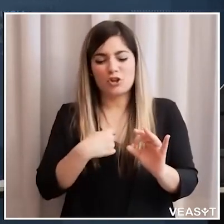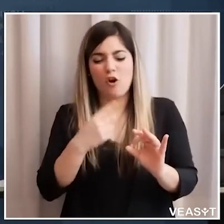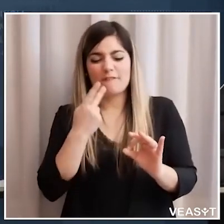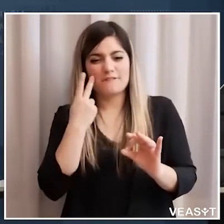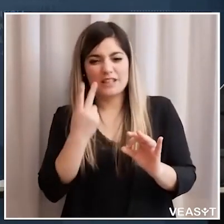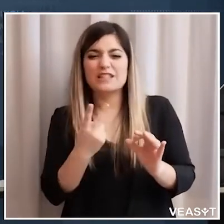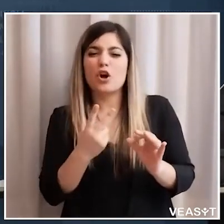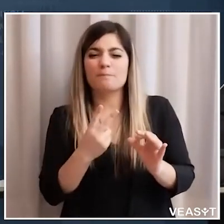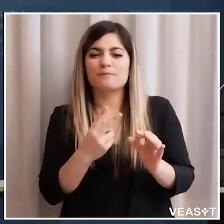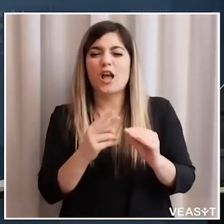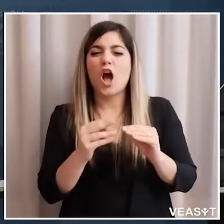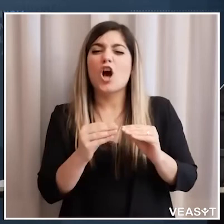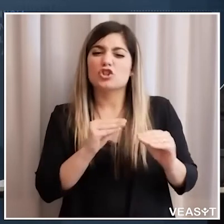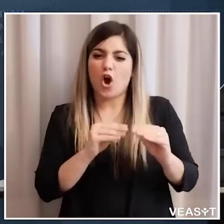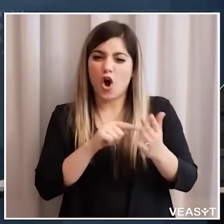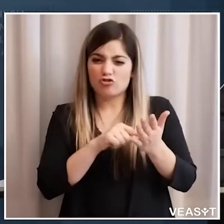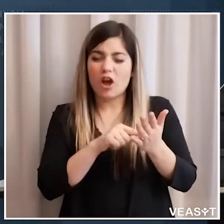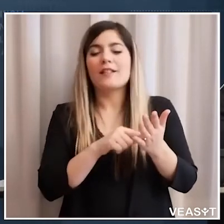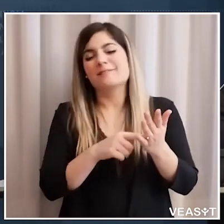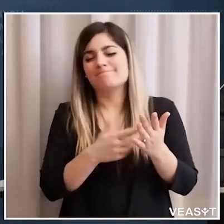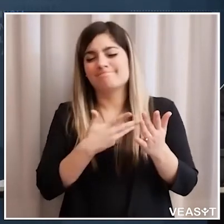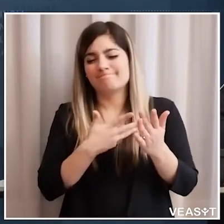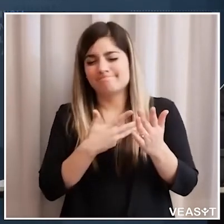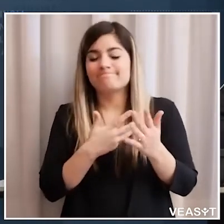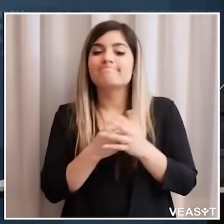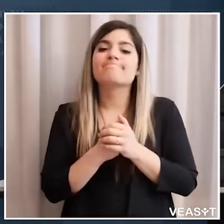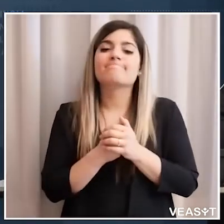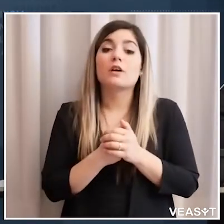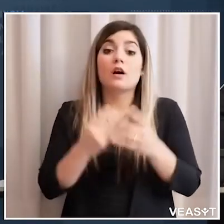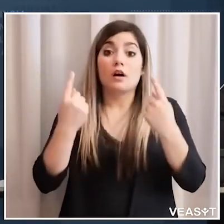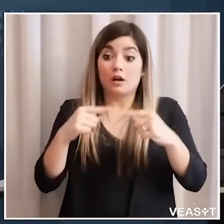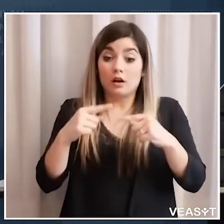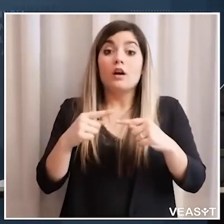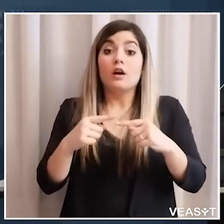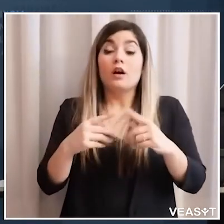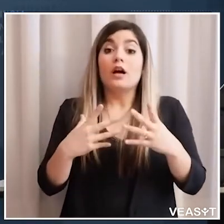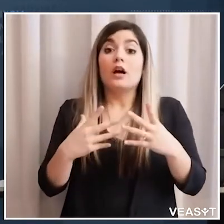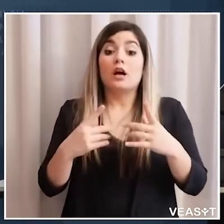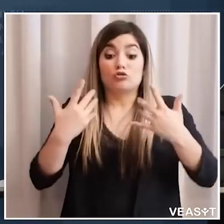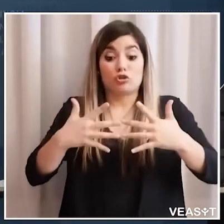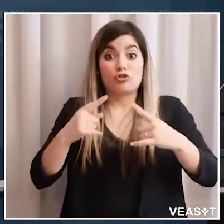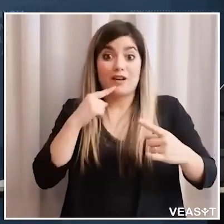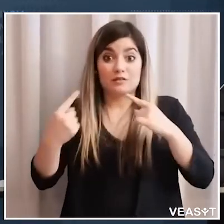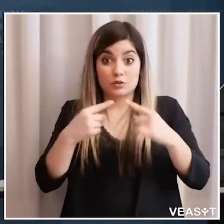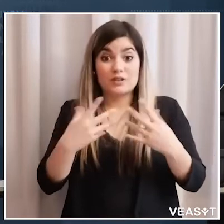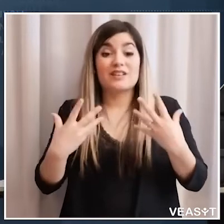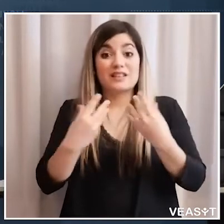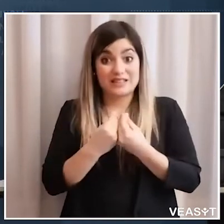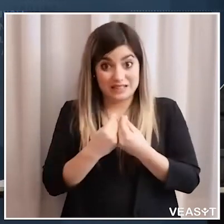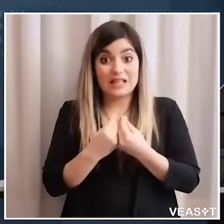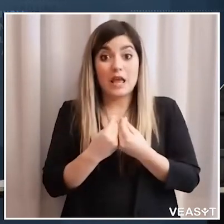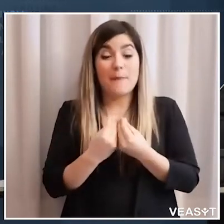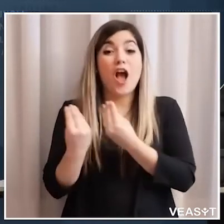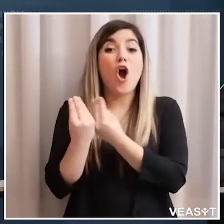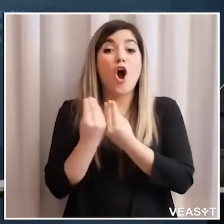sui social questo è un progetto condiviso con l'assessorato di lingua tedesca quindi con il collega